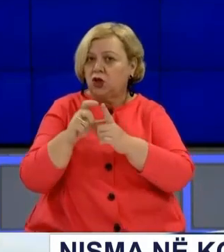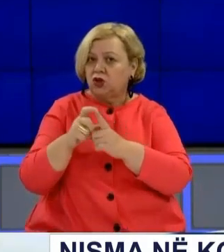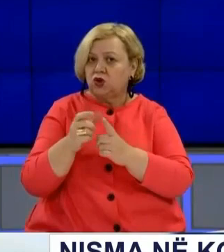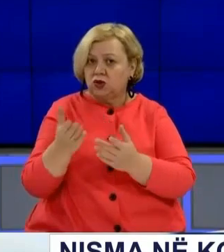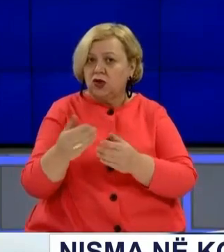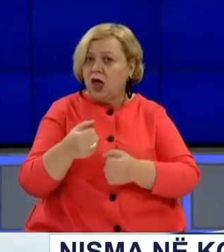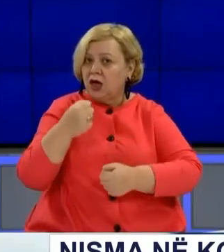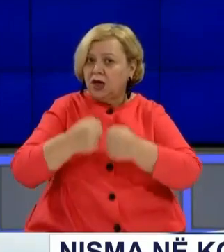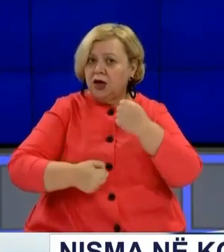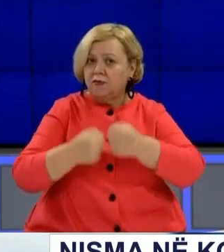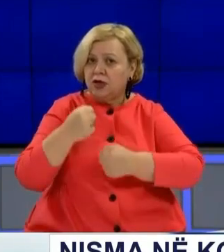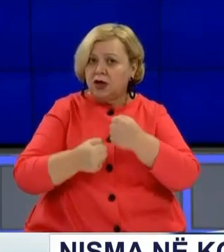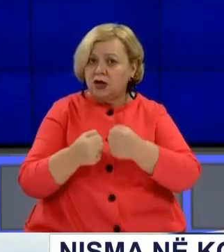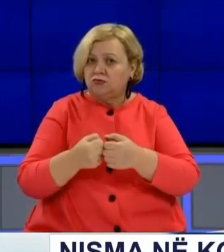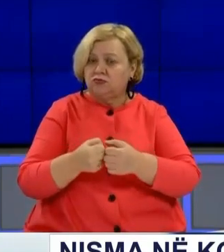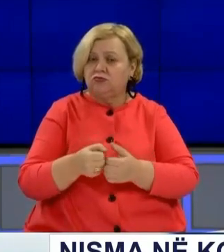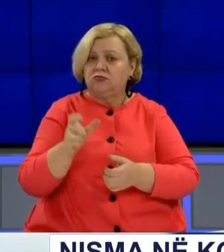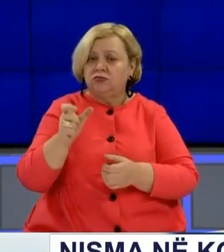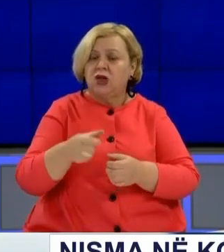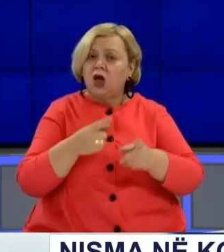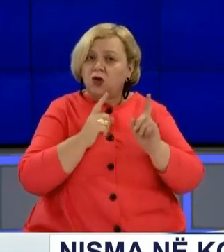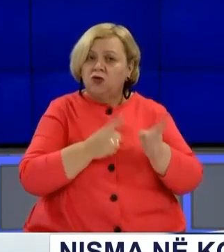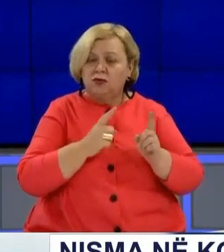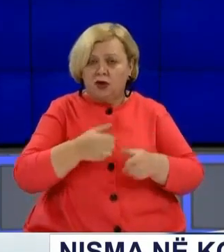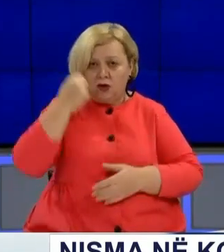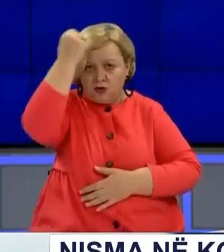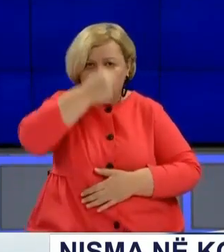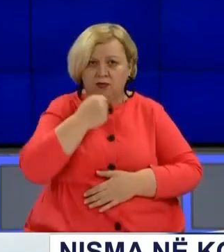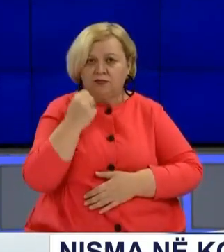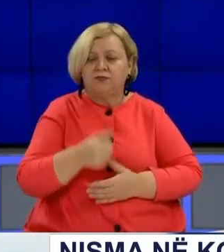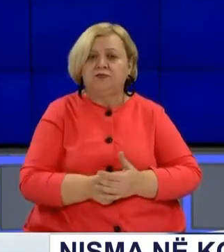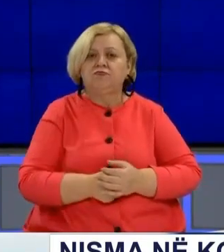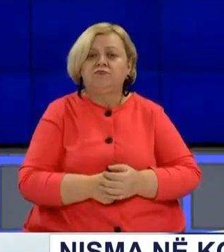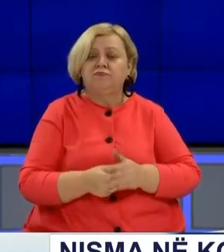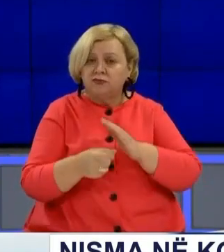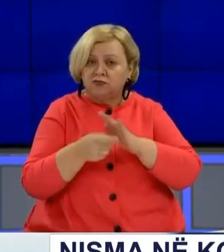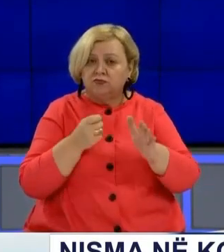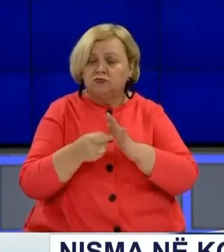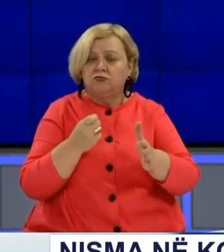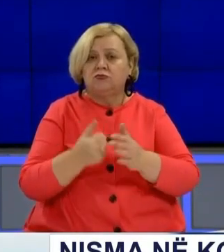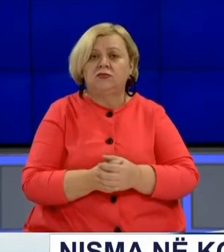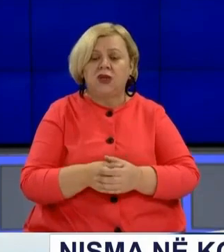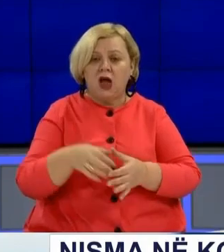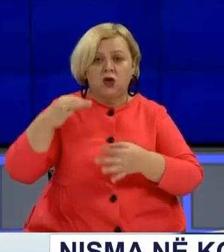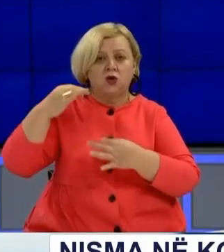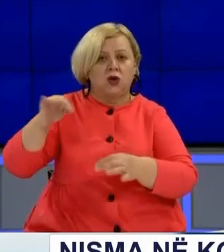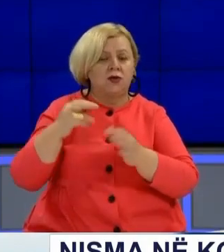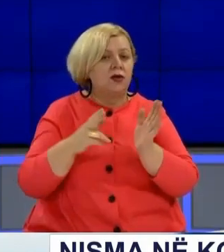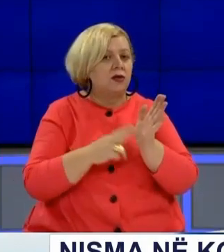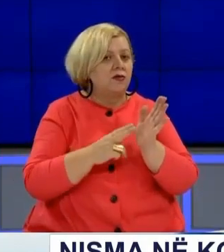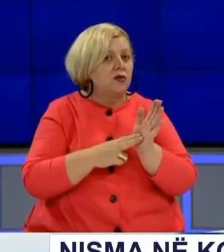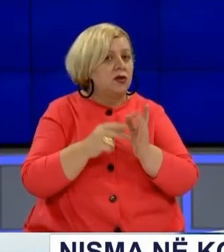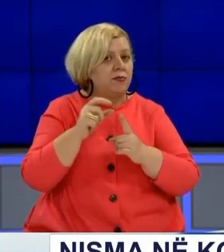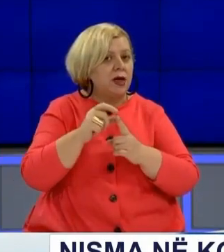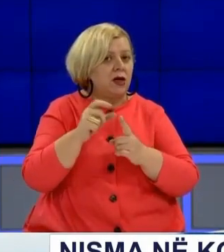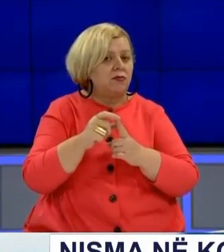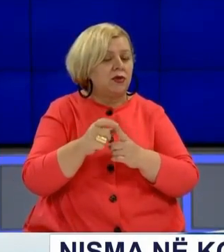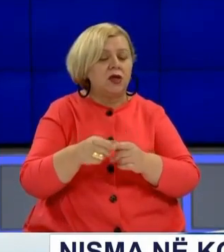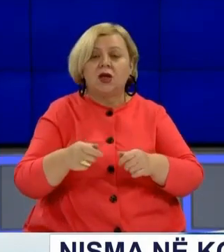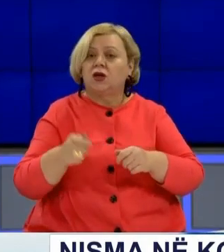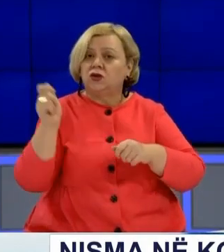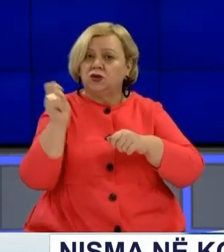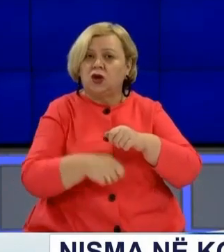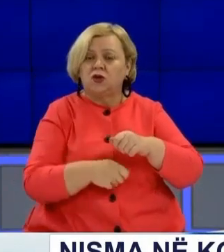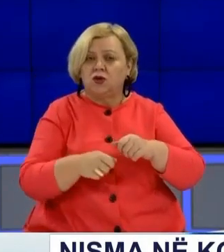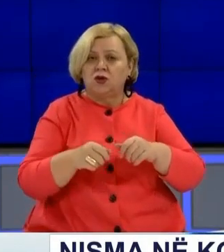është kriminel që ka marë pjesë në luften e Kosovës duke kryer krime, ma dje për cilën është dekoruar nga nevojshapapkoviç, i dënuar nga